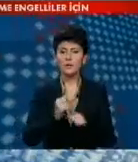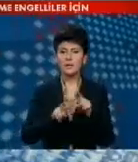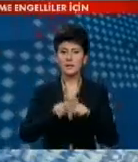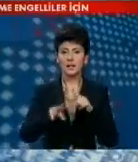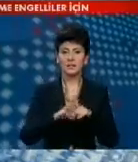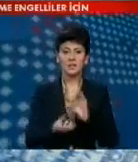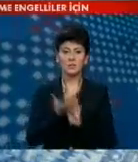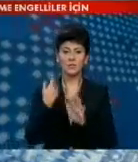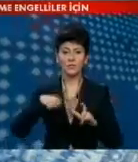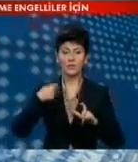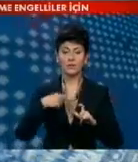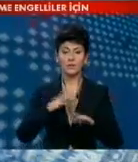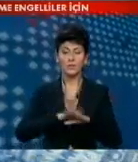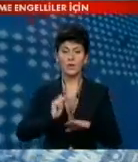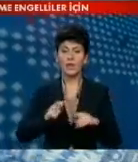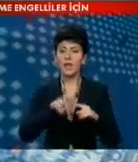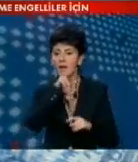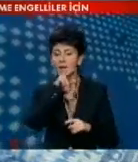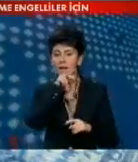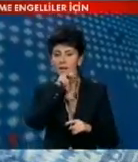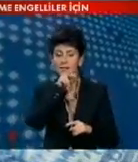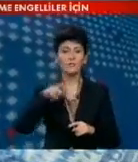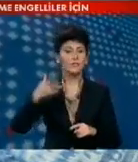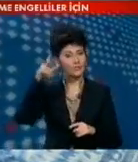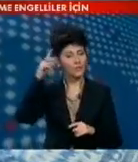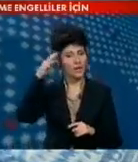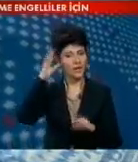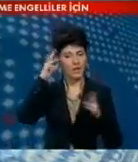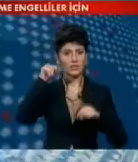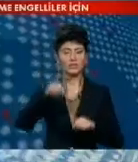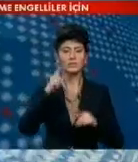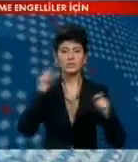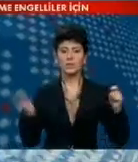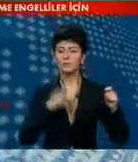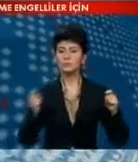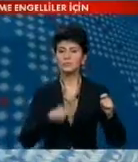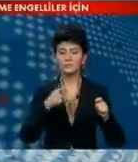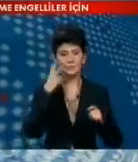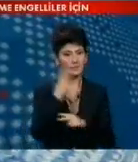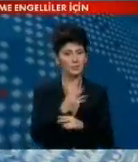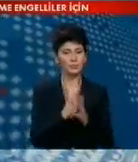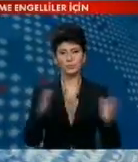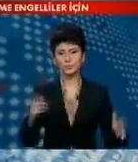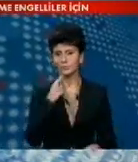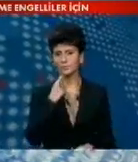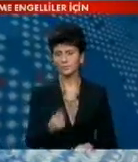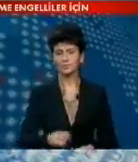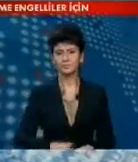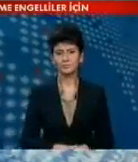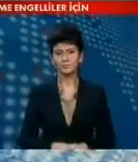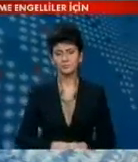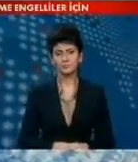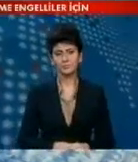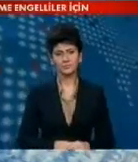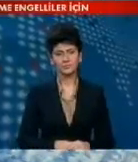Oyuncuların galadan önce filmde rol alan Eşek ve Keçilerle yaptığı davullu zurnalı yürüyüş büyük ilgi uyandırdı. Çok güzel